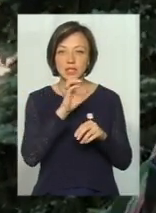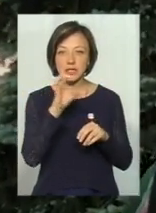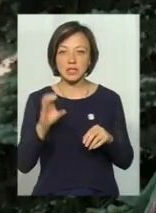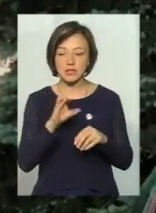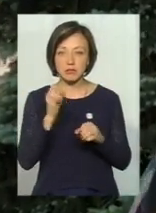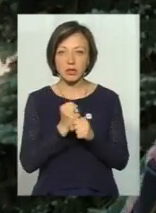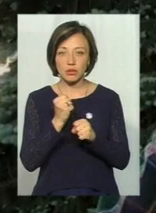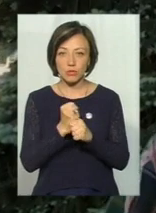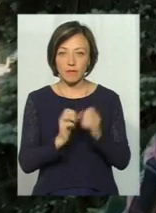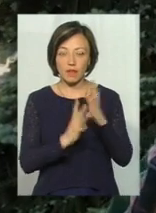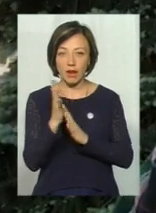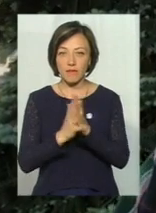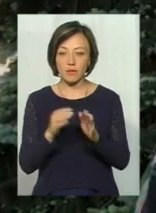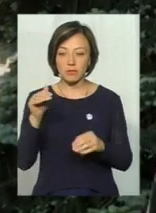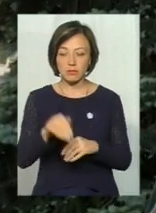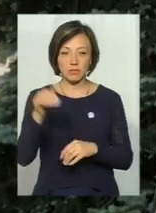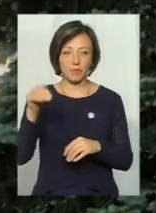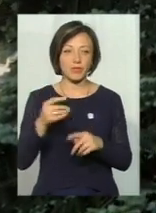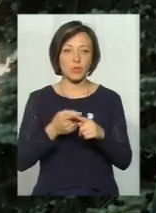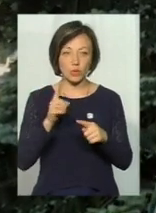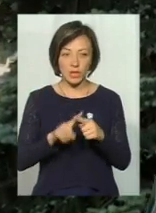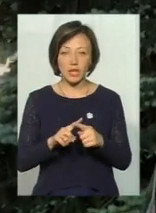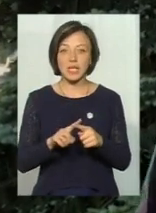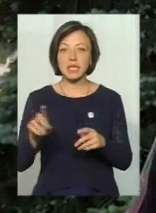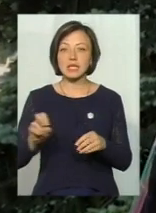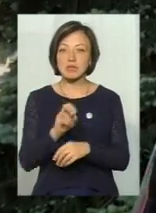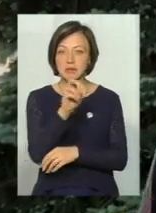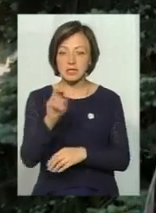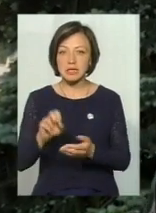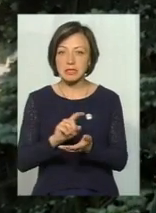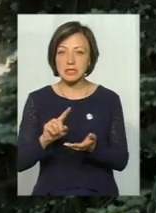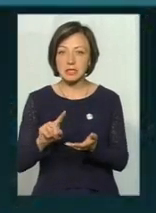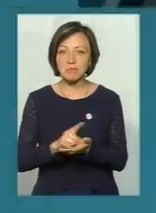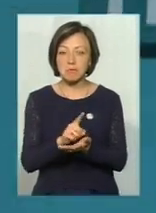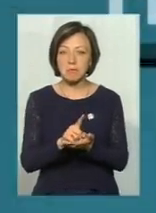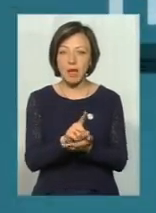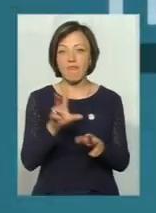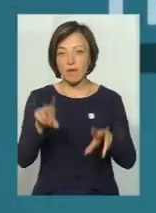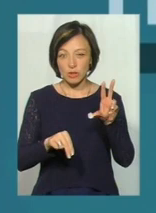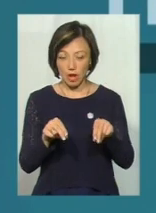працюючи десь в траві, просто її зачепити. Тоді змія, вважаючи, що на неї напали, може цапнути.